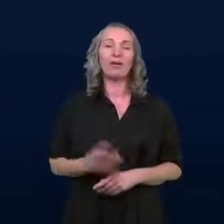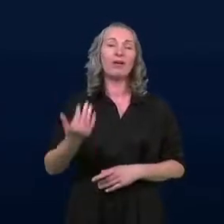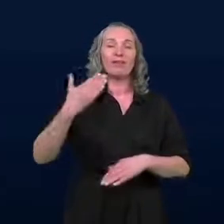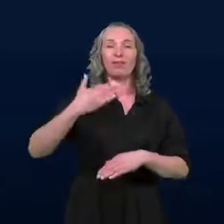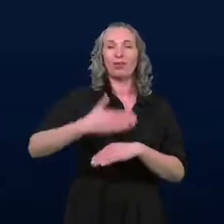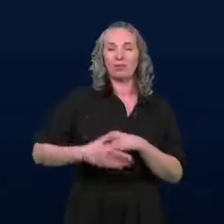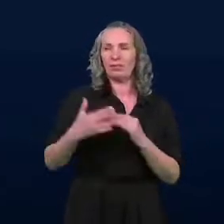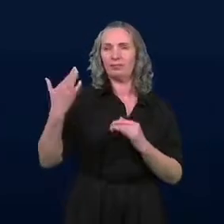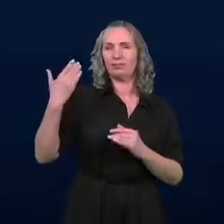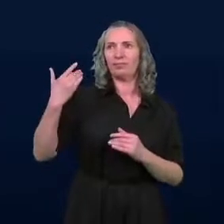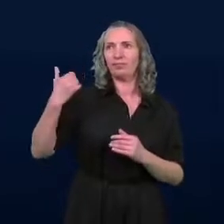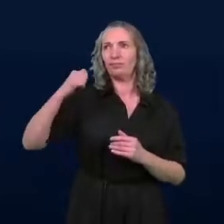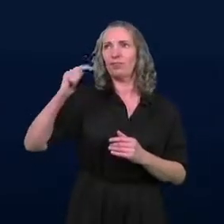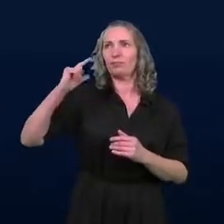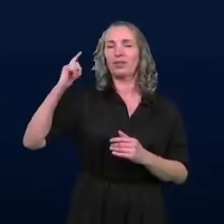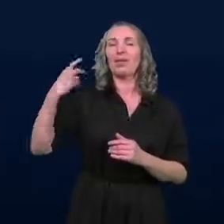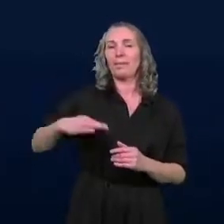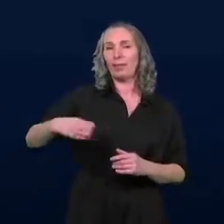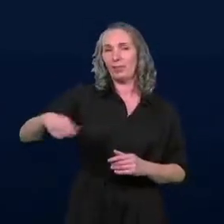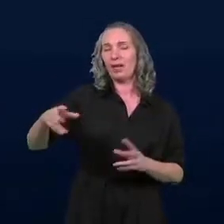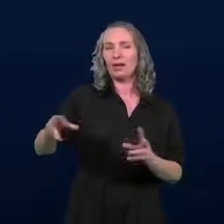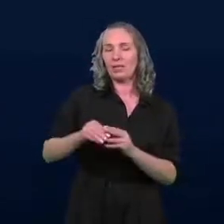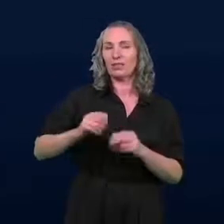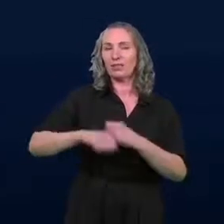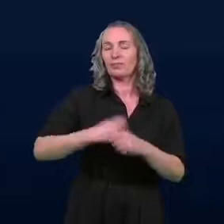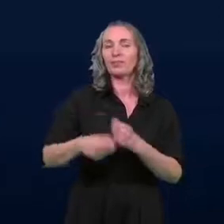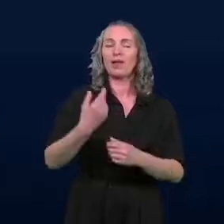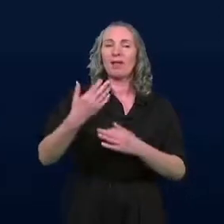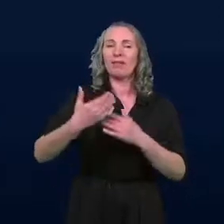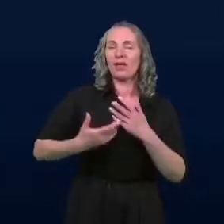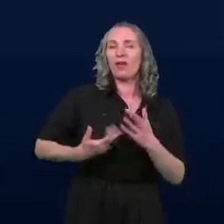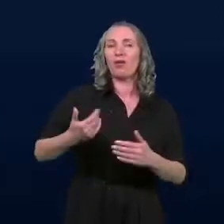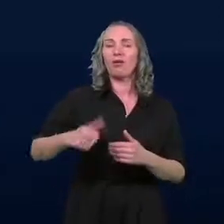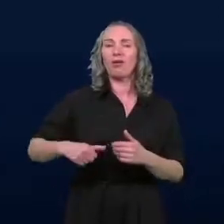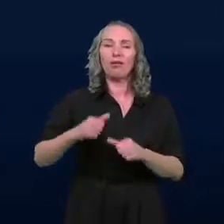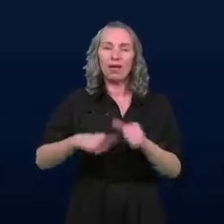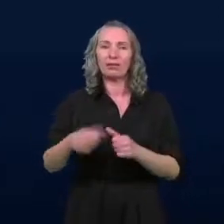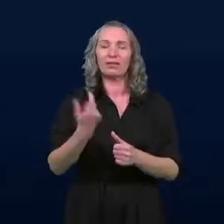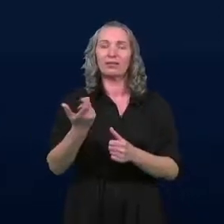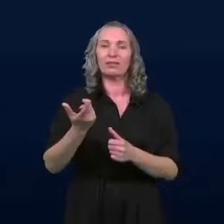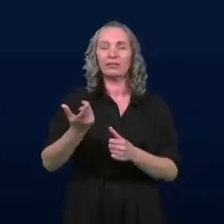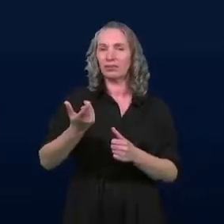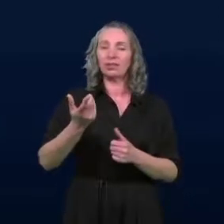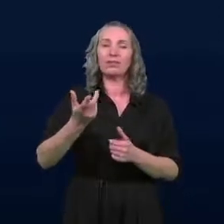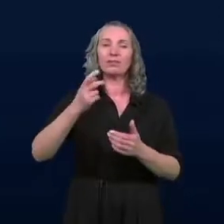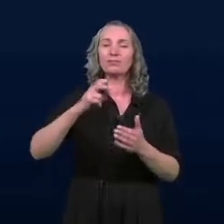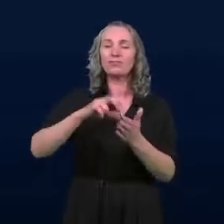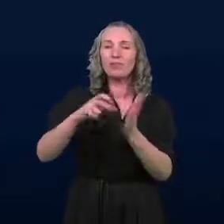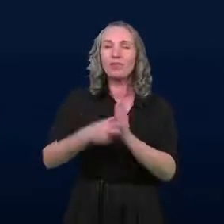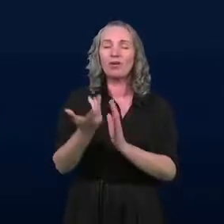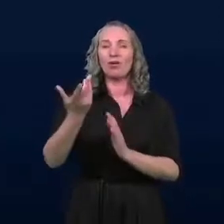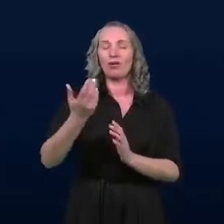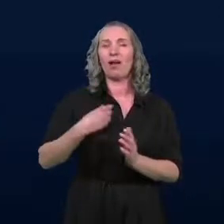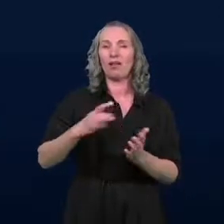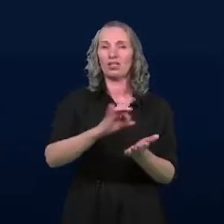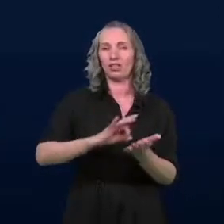ostatnich dniach z panią prezydent żeśmy pracowali nad wieloletnim programem gospodarowania zasobem lokalowym naszej